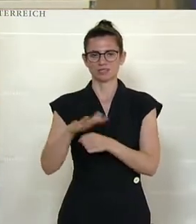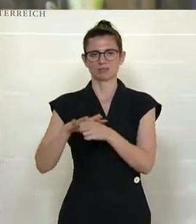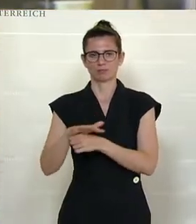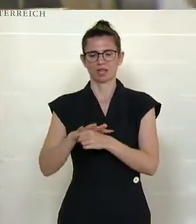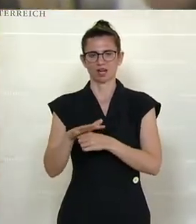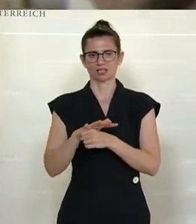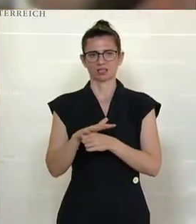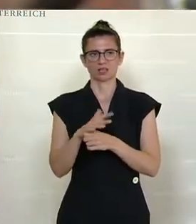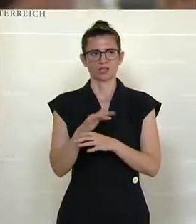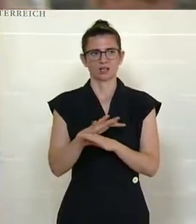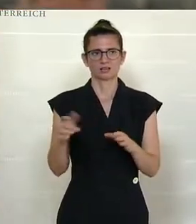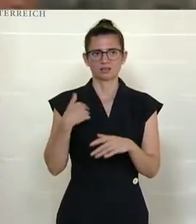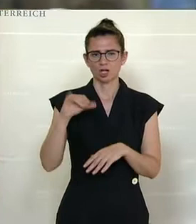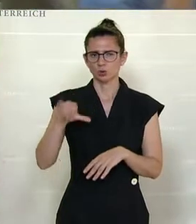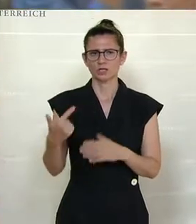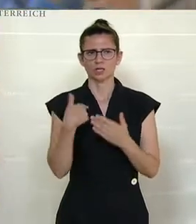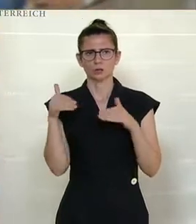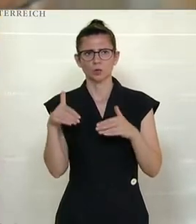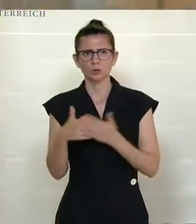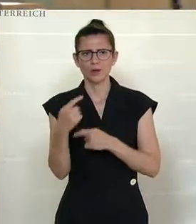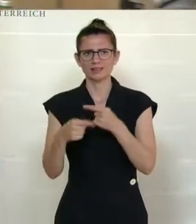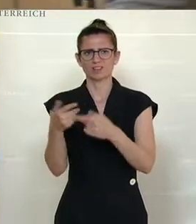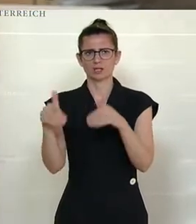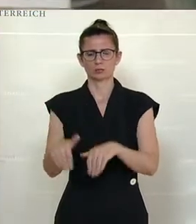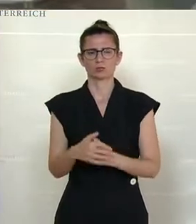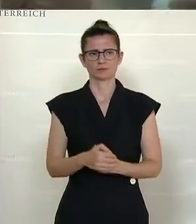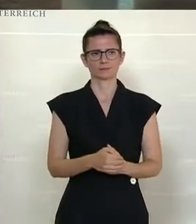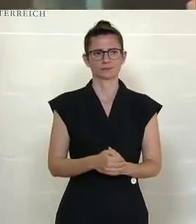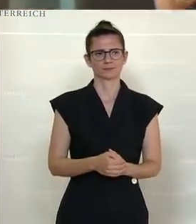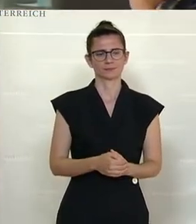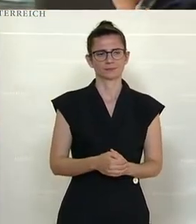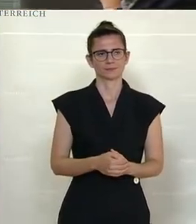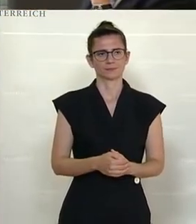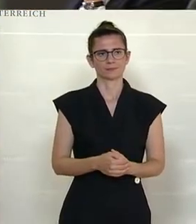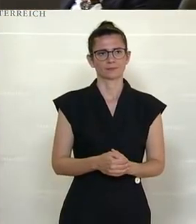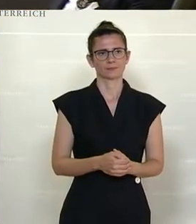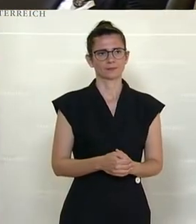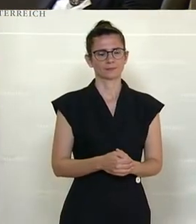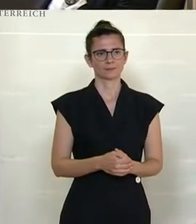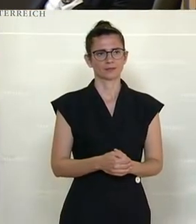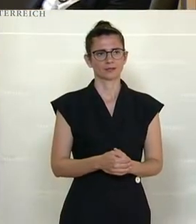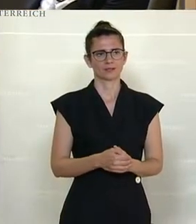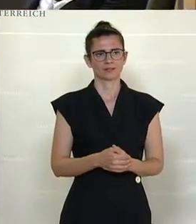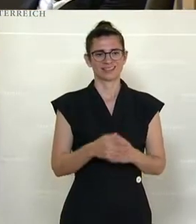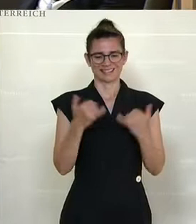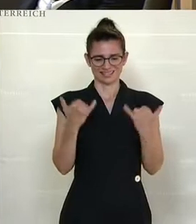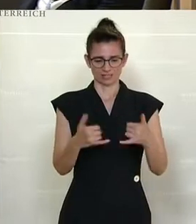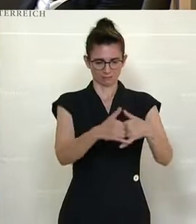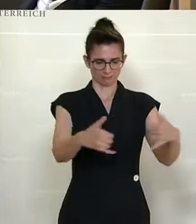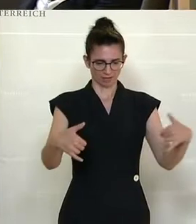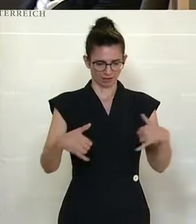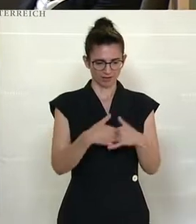wo die ganze Judikatur sich neu entwickeln muss etc. Wenn ich mich jetzt dieses Paket anschaue,